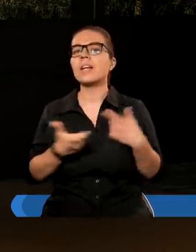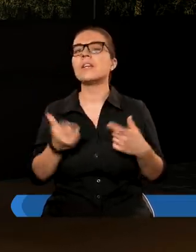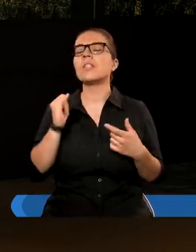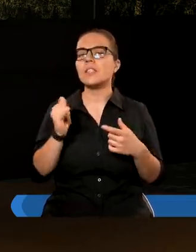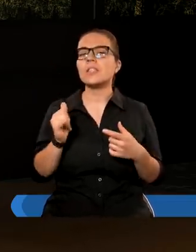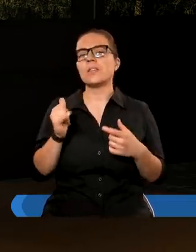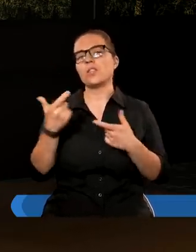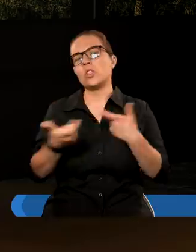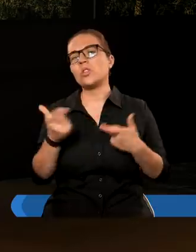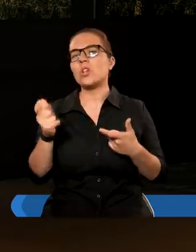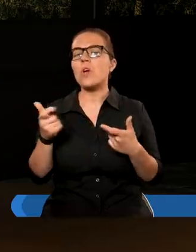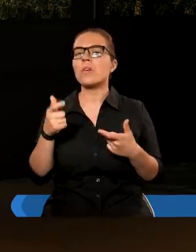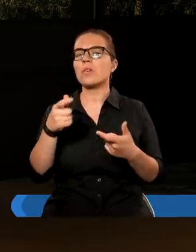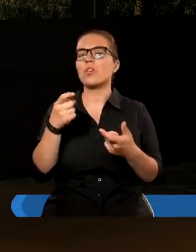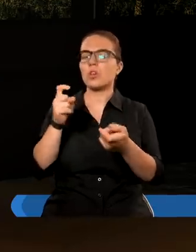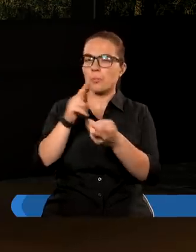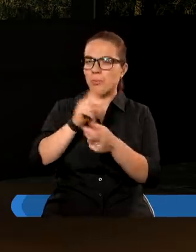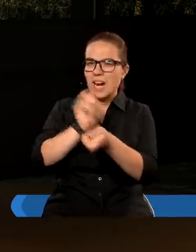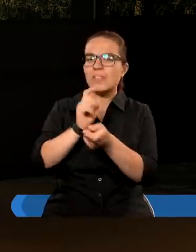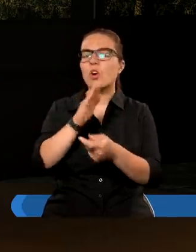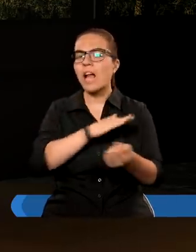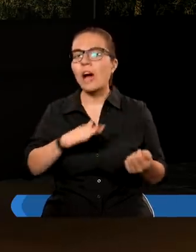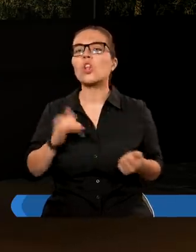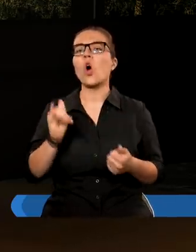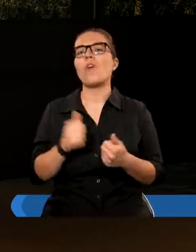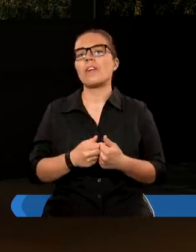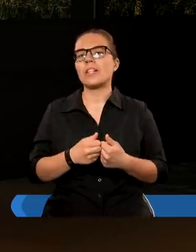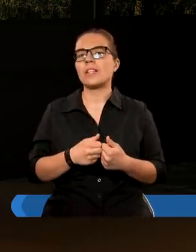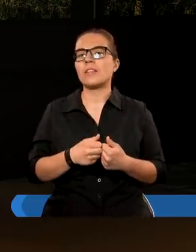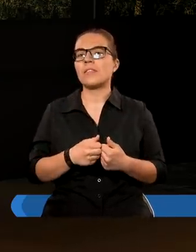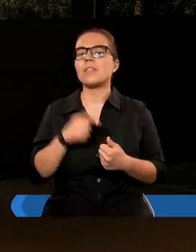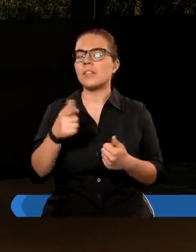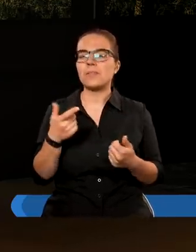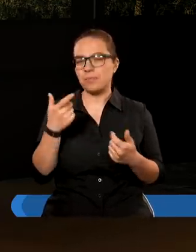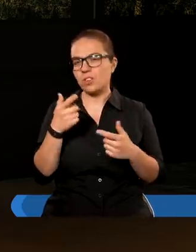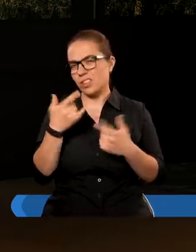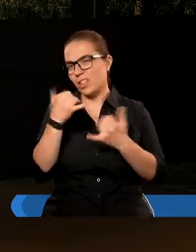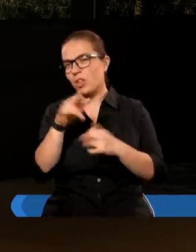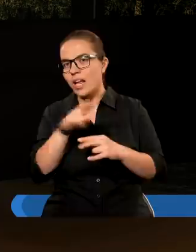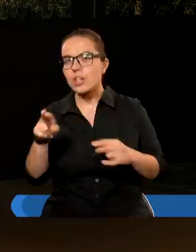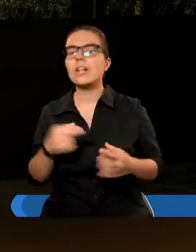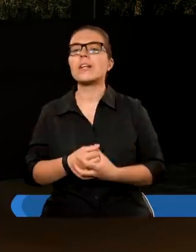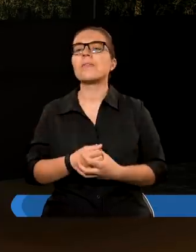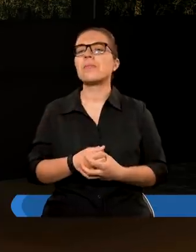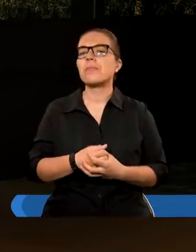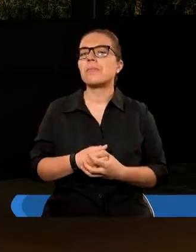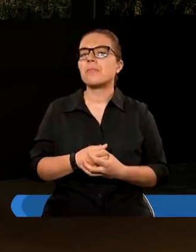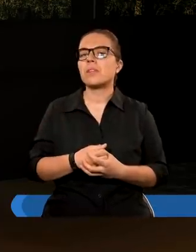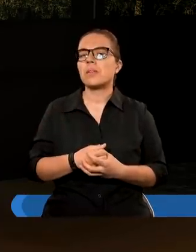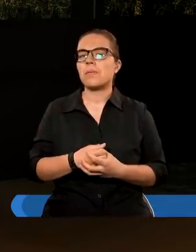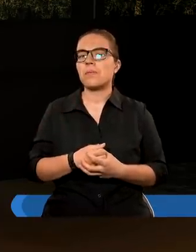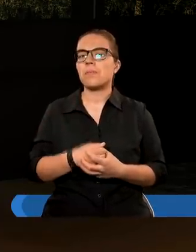podburzało ludzi do powstania przeciwko Rzymowi, wykorzystując właśnie nastroje niepodległościowe i też wiele